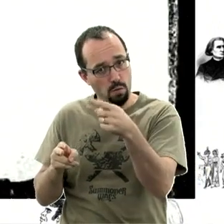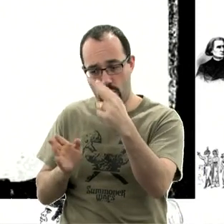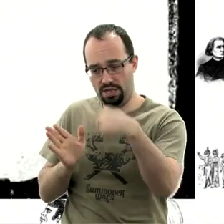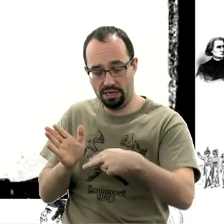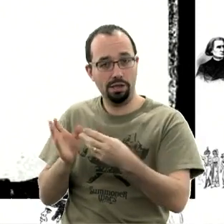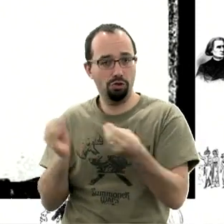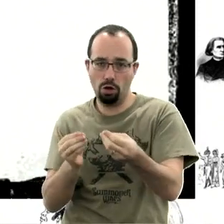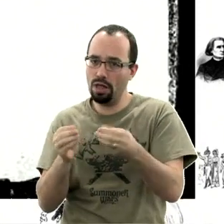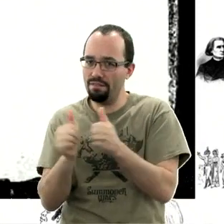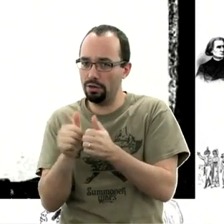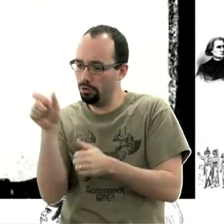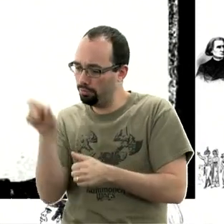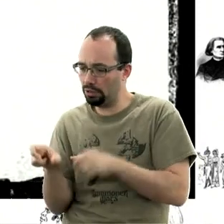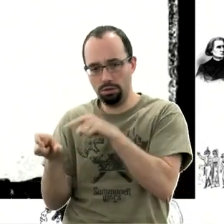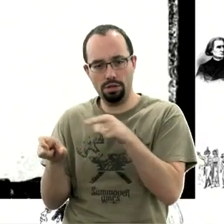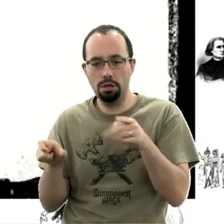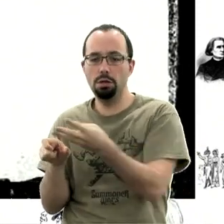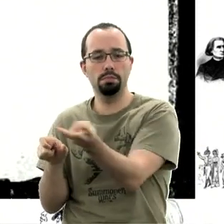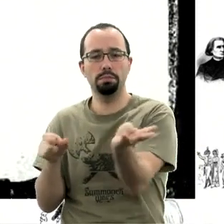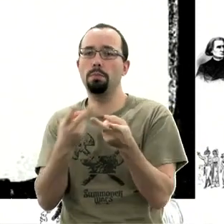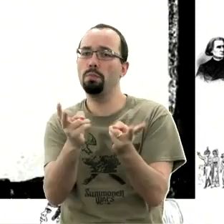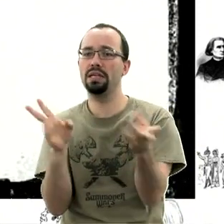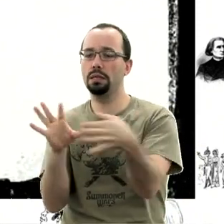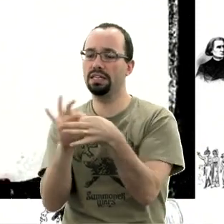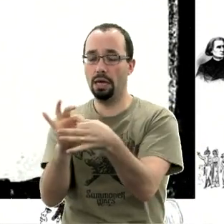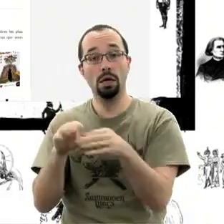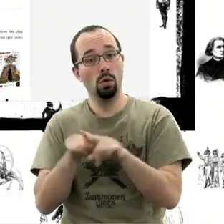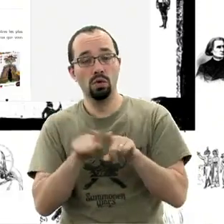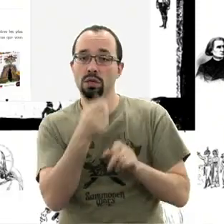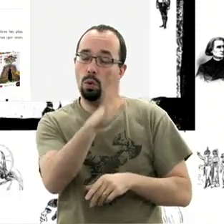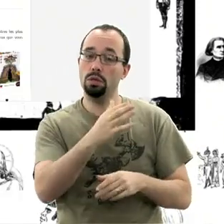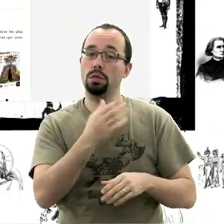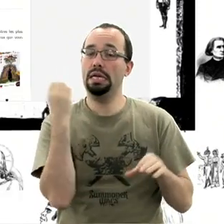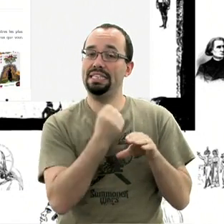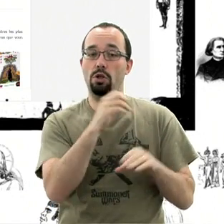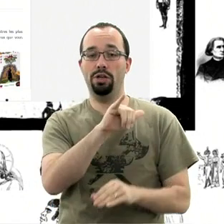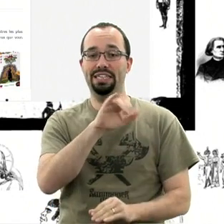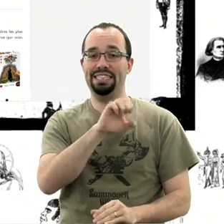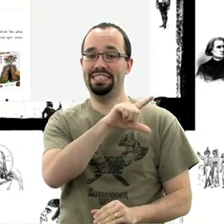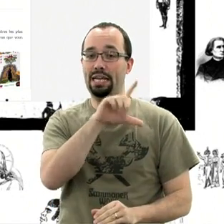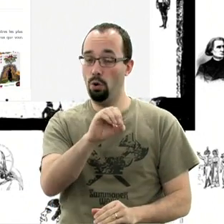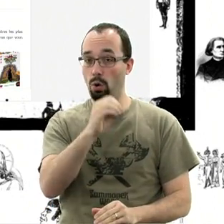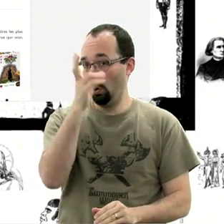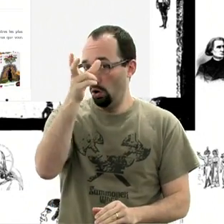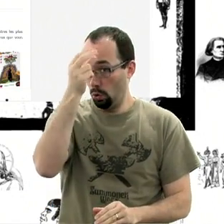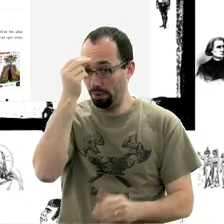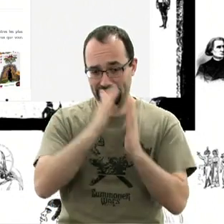lien qui se fait. Et ensuite, ça a été suivi juste après par Yellow qui a compris aussi l'intérêt de communiquer directement, de donner des infos. D'abord parce qu'ils savent ce qu